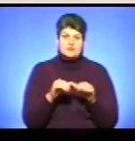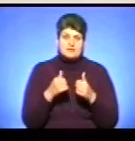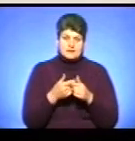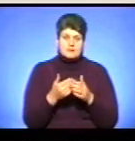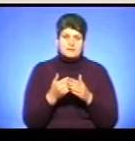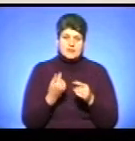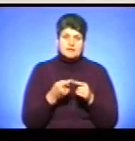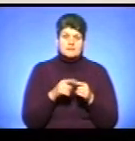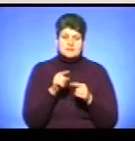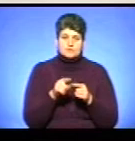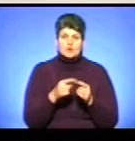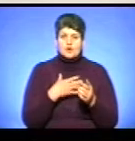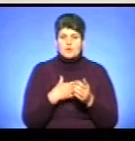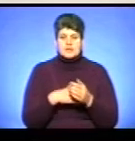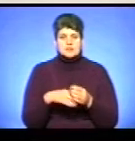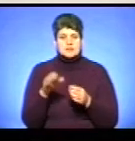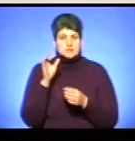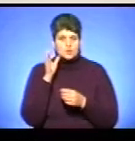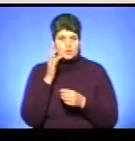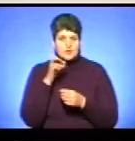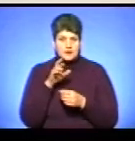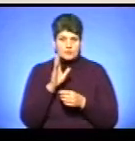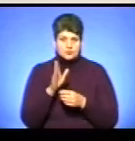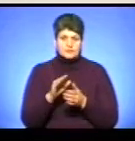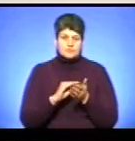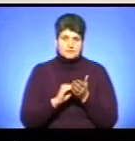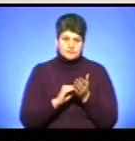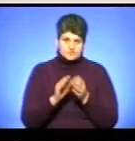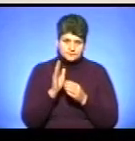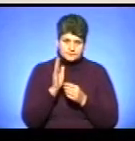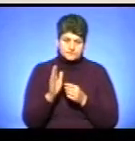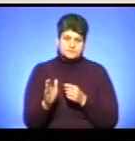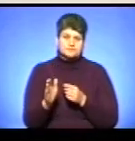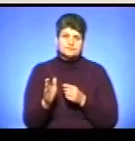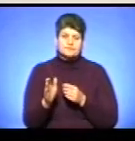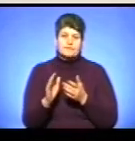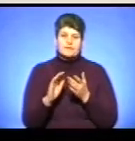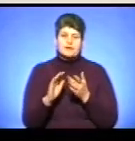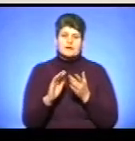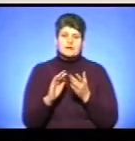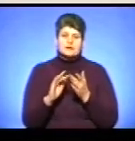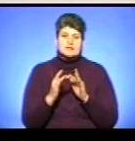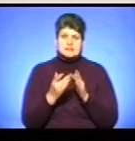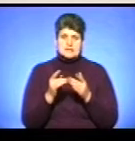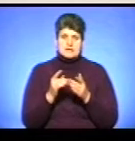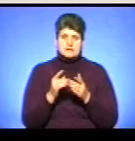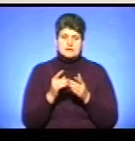громадські слухання, перед тим це буде вона опублікована на сайті міської ради,